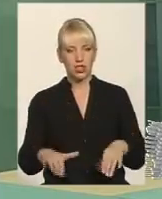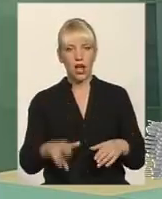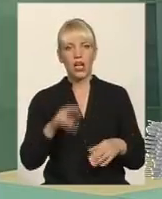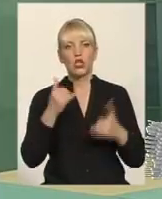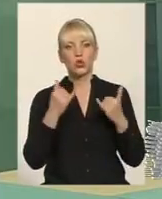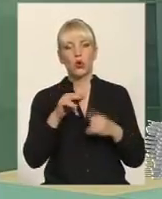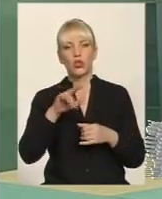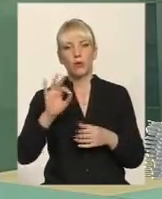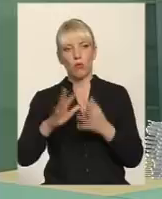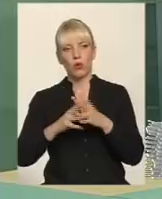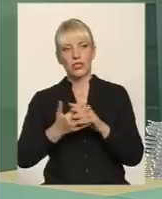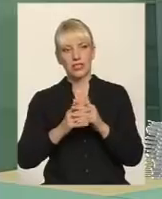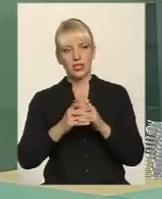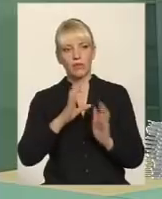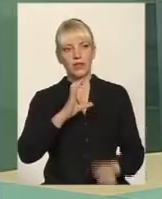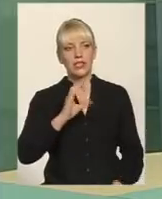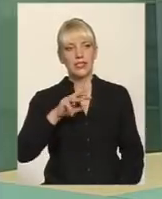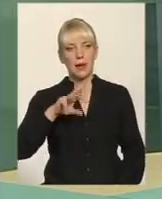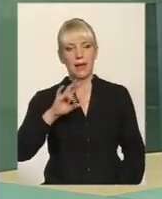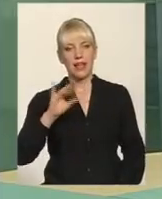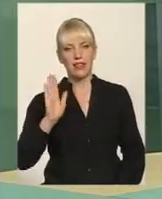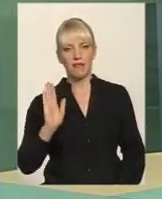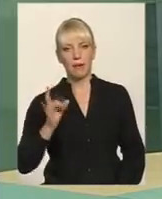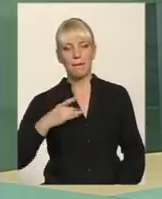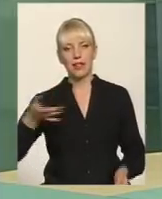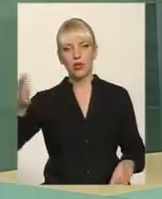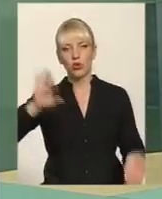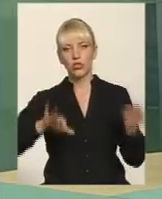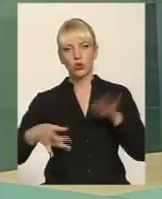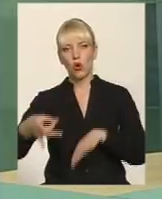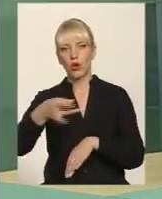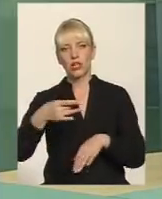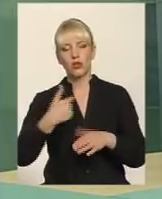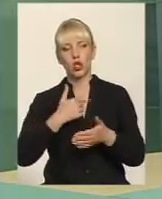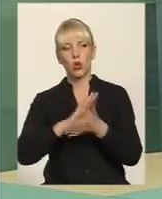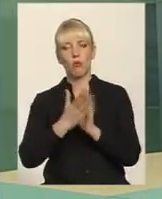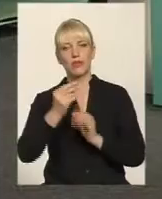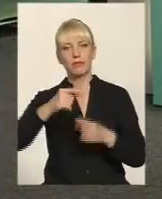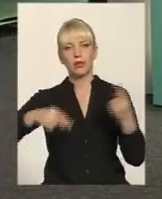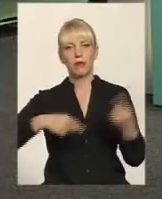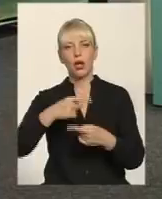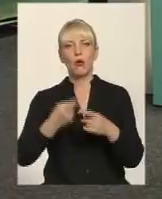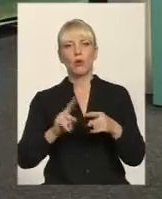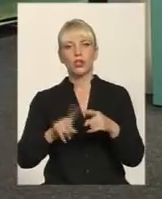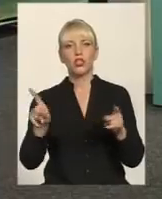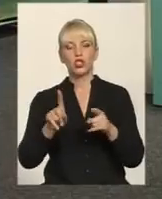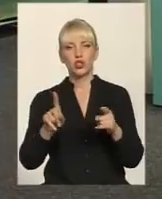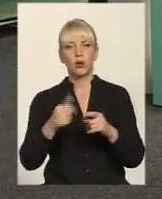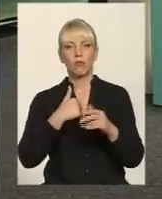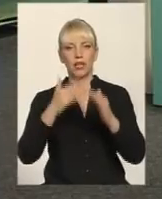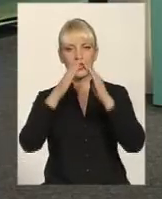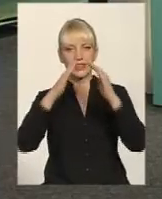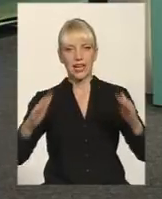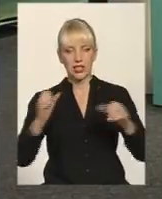Семенів Білогірського району, ми вже домовилися з підприємцем про те, що ми, наприклад, перекриємо дах разом. Мої